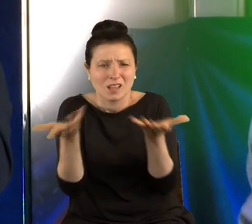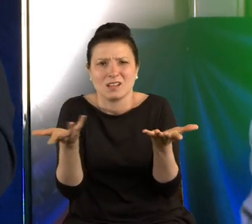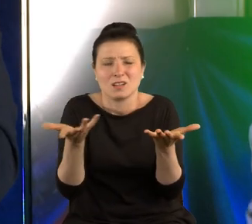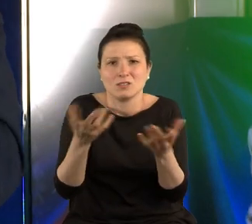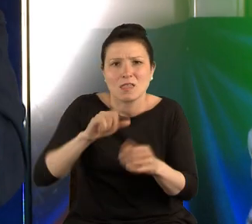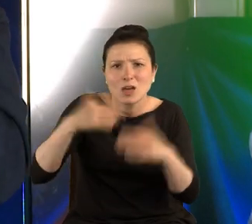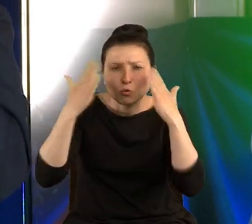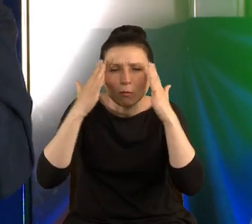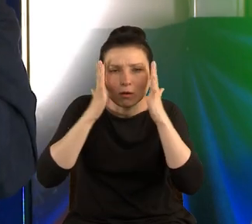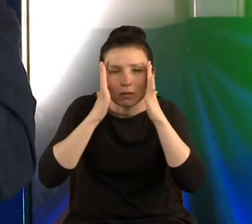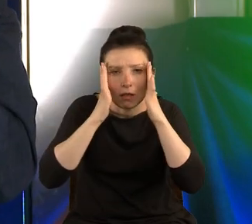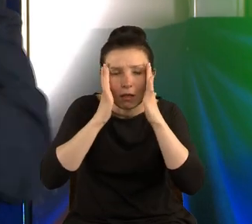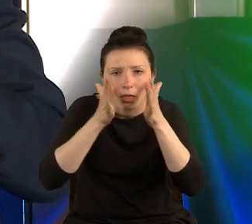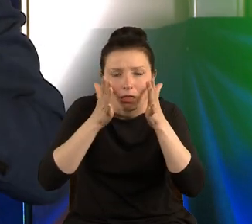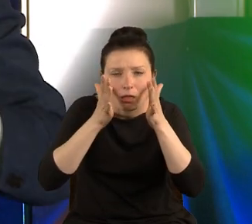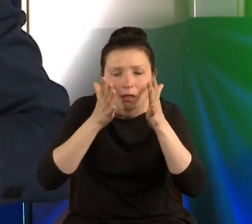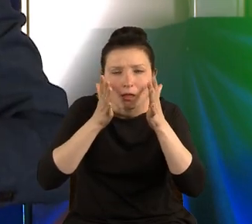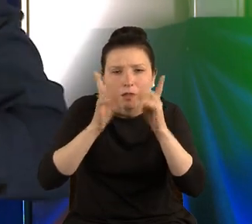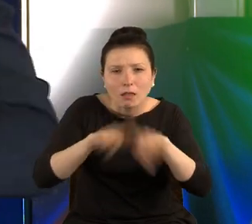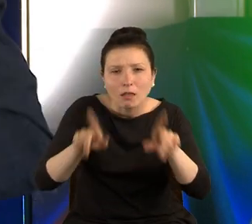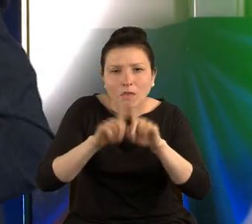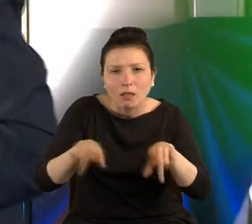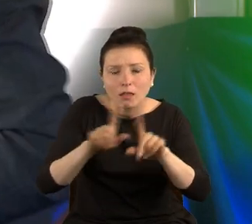Czy tak jest?